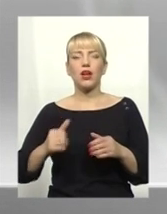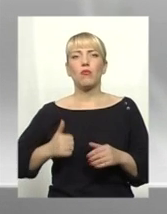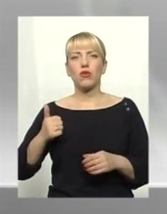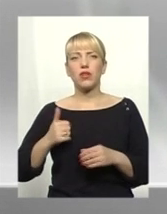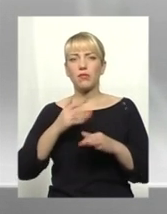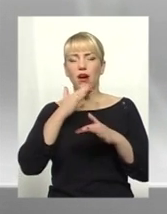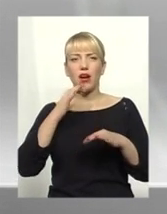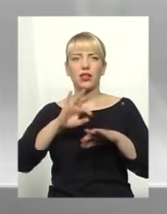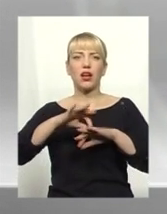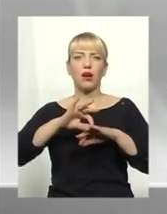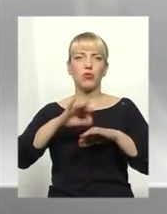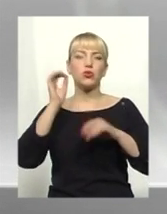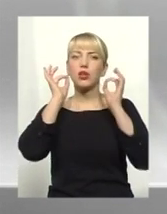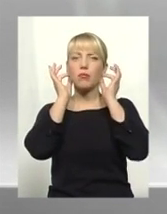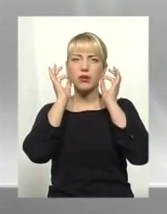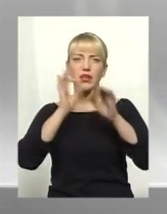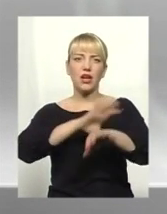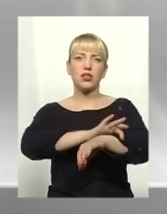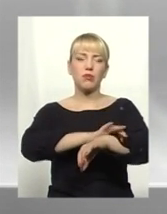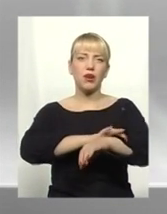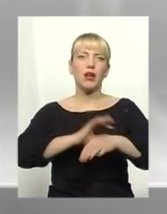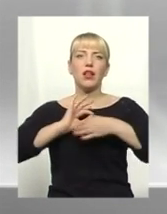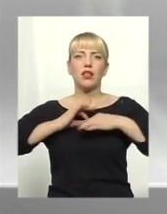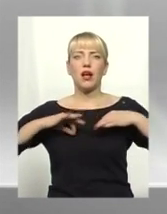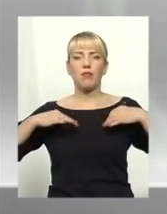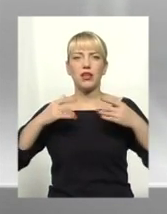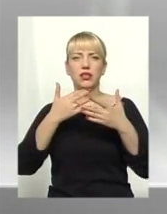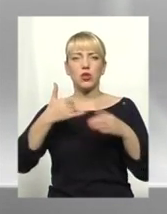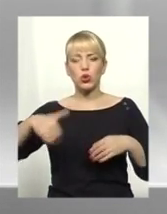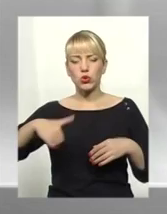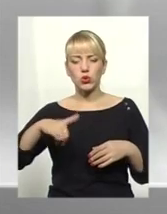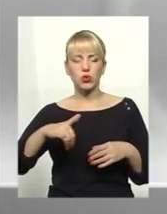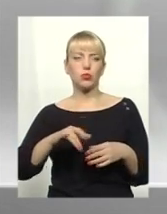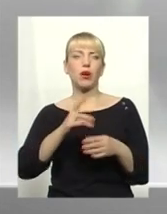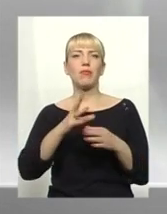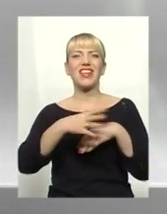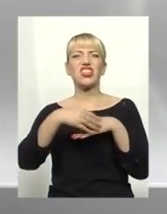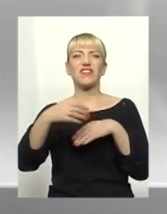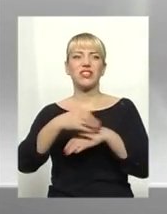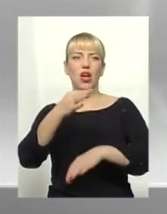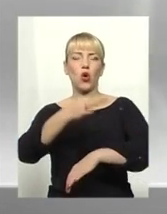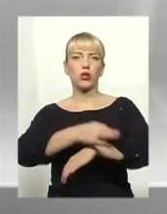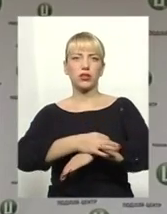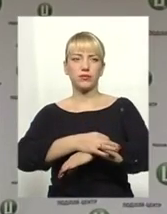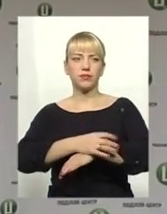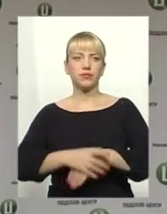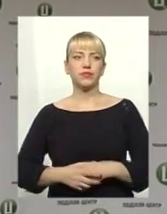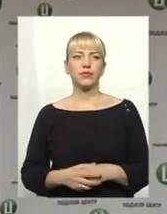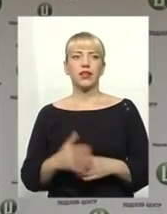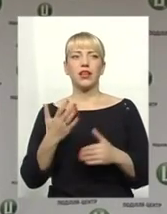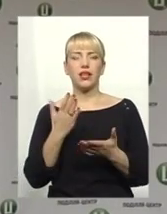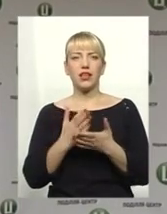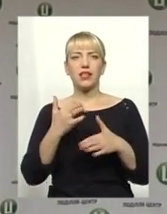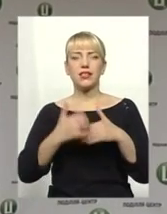каблучками, браслетами, сережками, кораловими намистами, сумками, хермес та швейцарським годинником Бреге. Є там серед